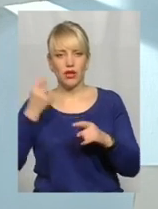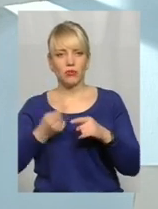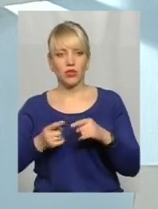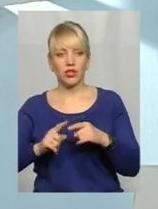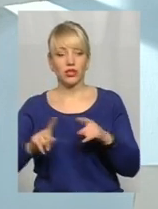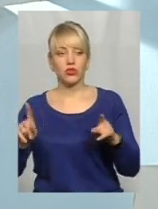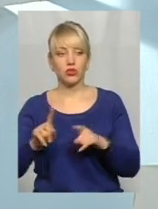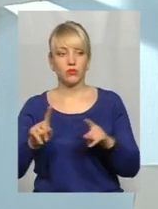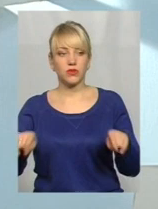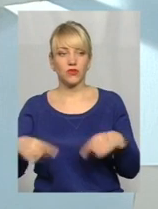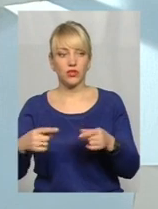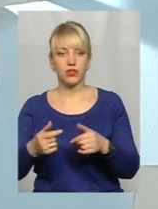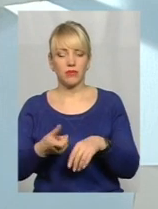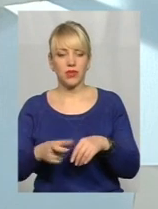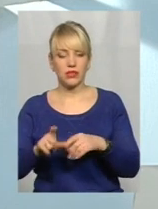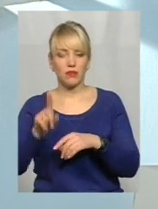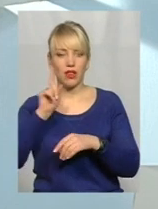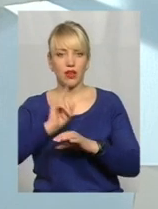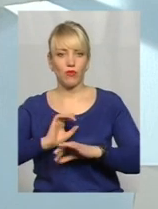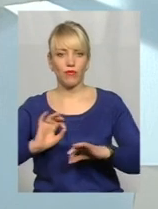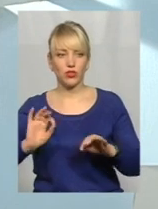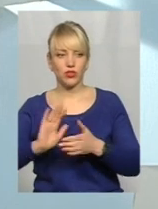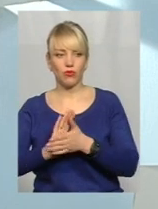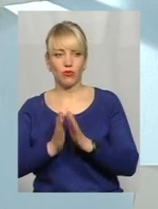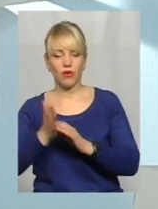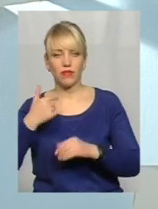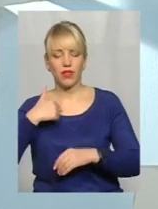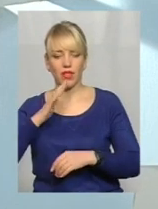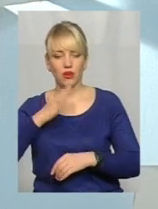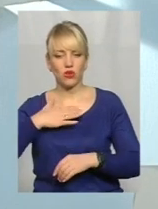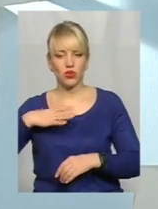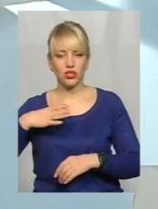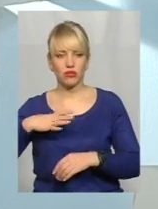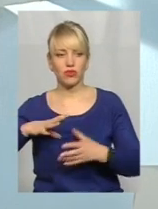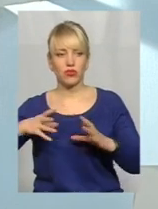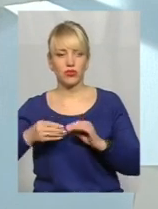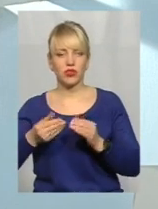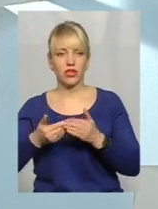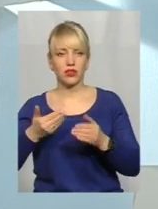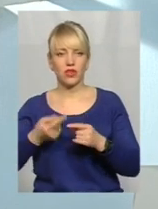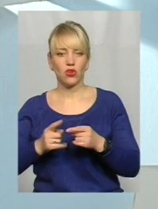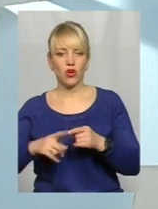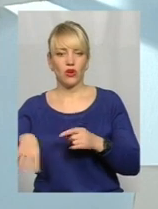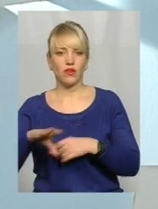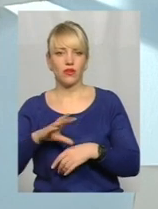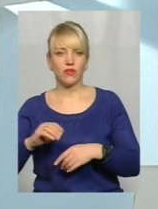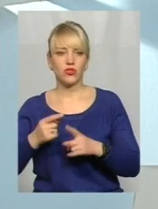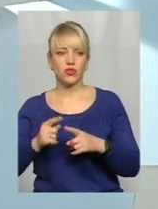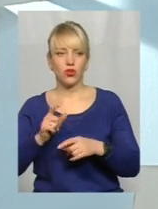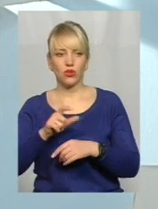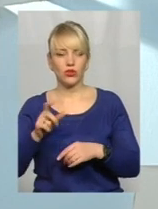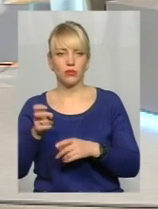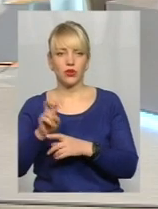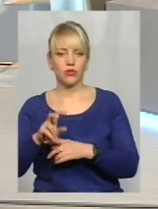створити максимально комфортні умови. Наш очікуваний результат від того всього – це, дійсно, люди не тільки приходять почути нову